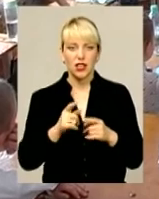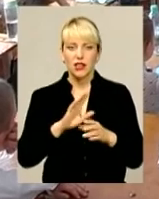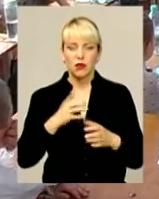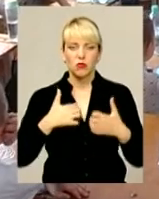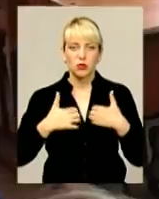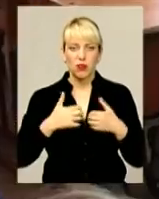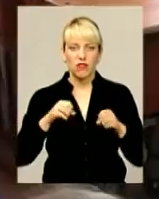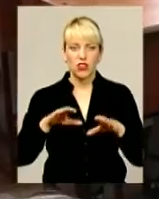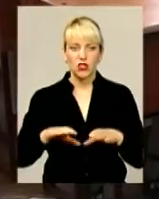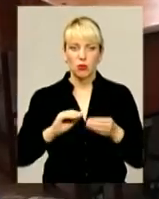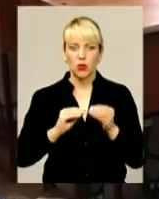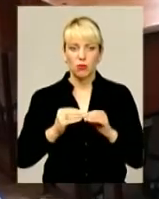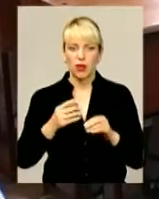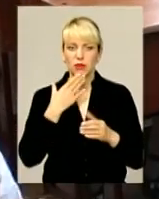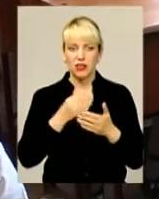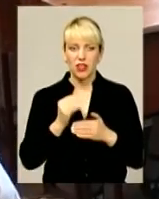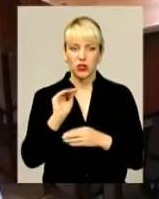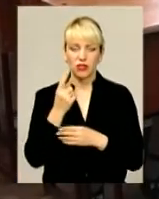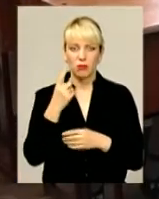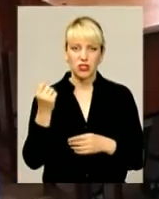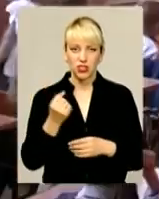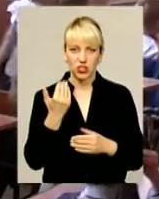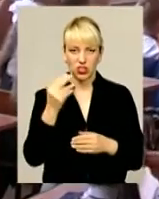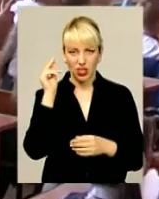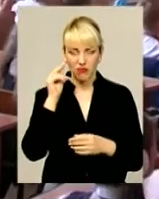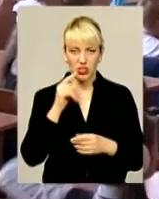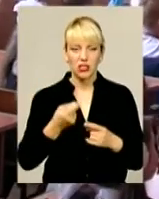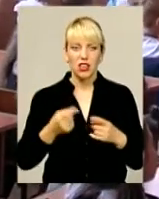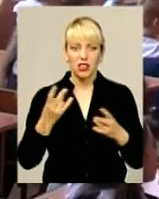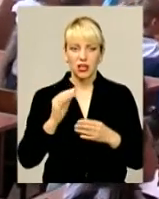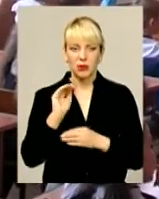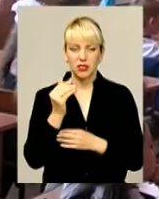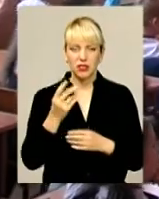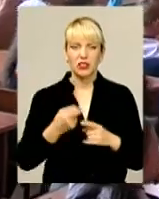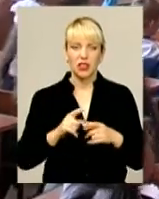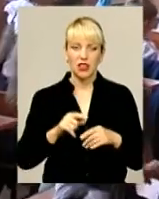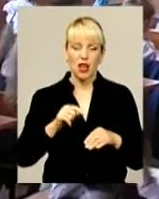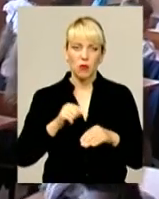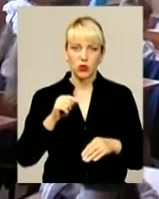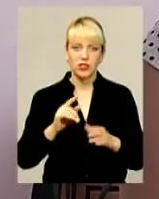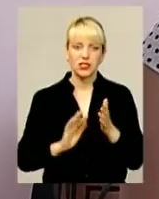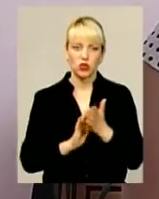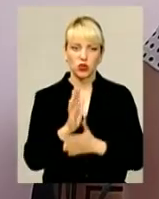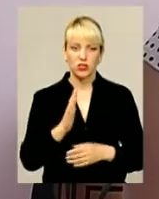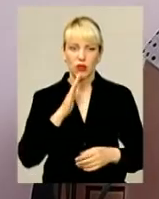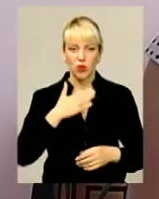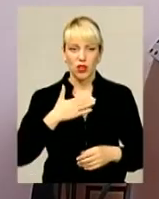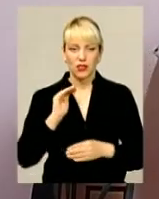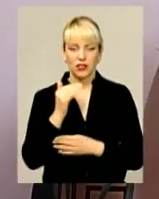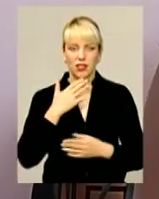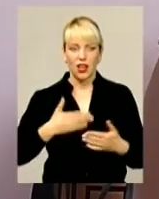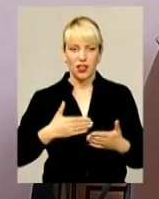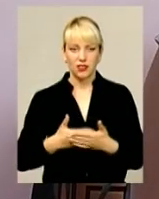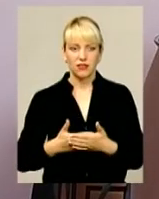проблеми за власне дитини у перший же тиждень її навчання. Проте, кажуть, до школи малюк повинен таки емоційно дорости. Моя дитина доволі